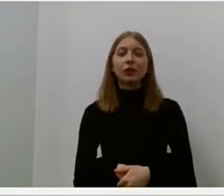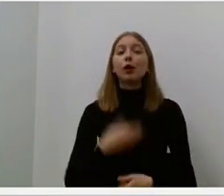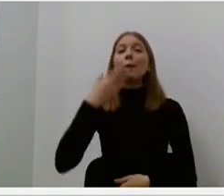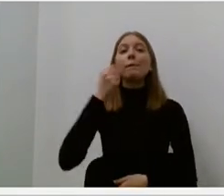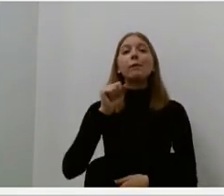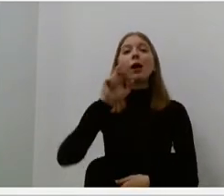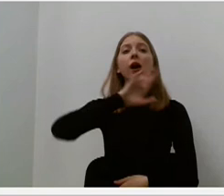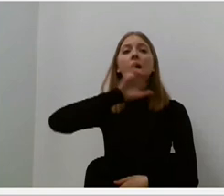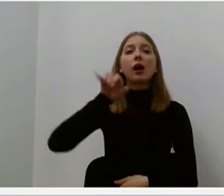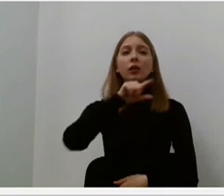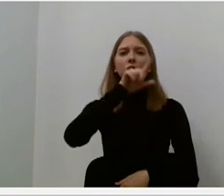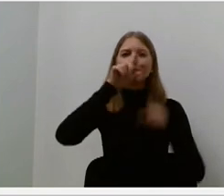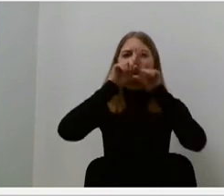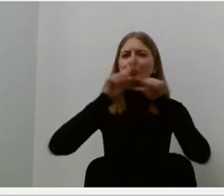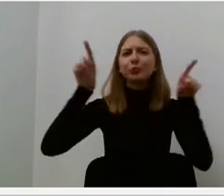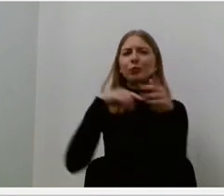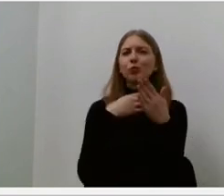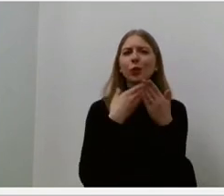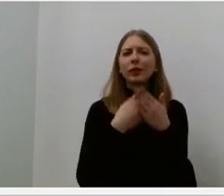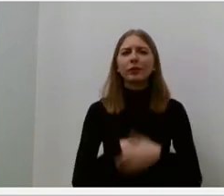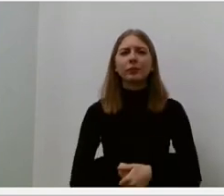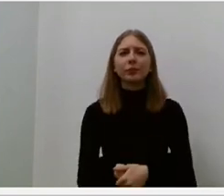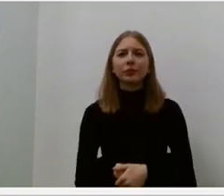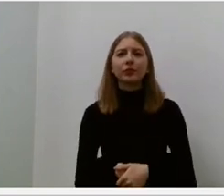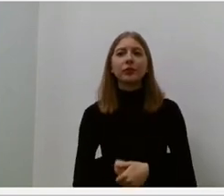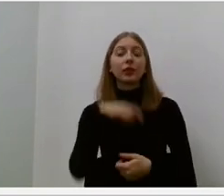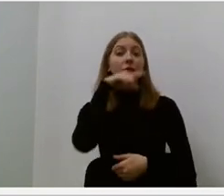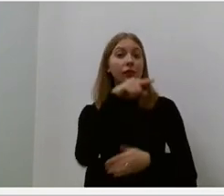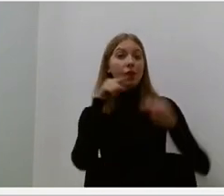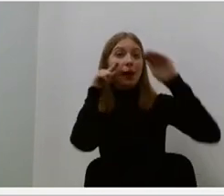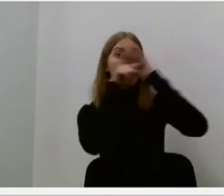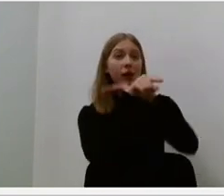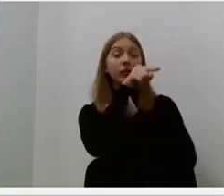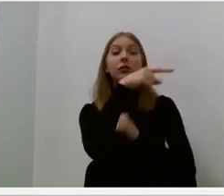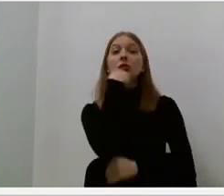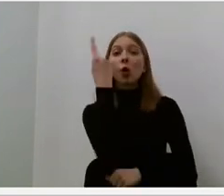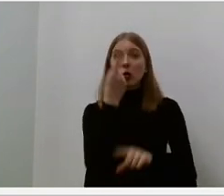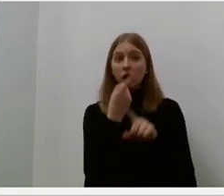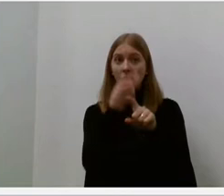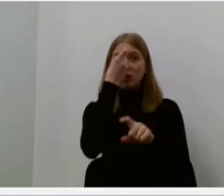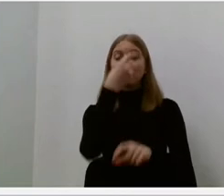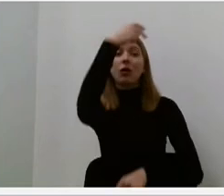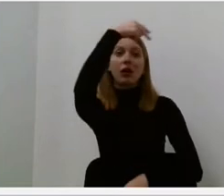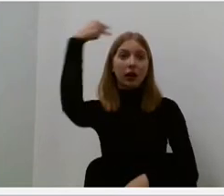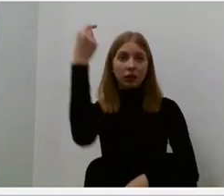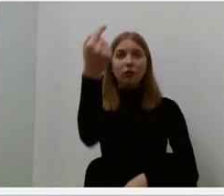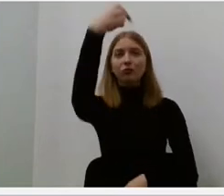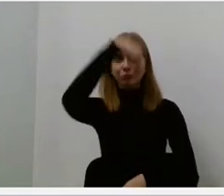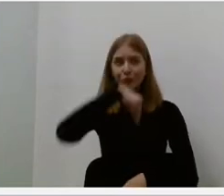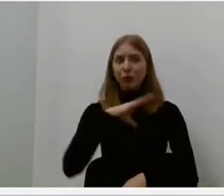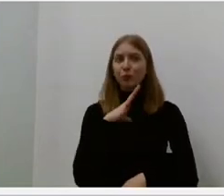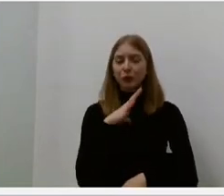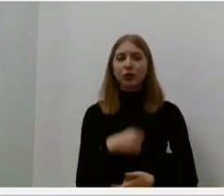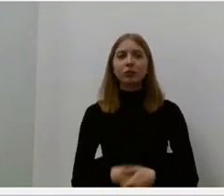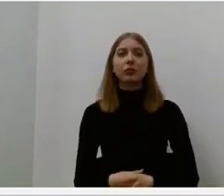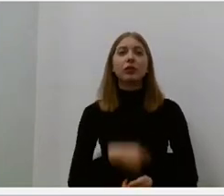tuo tarp emigrantų, kad jį daug kartų buvo atvykus į Lietuvą. įvažinėjo